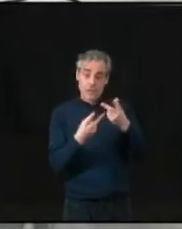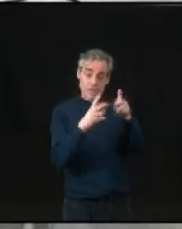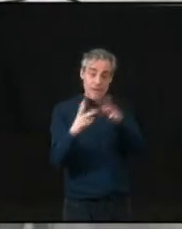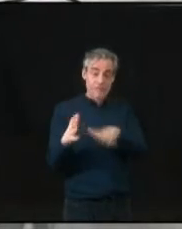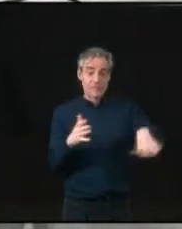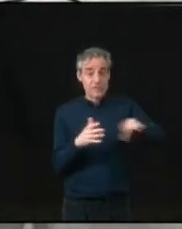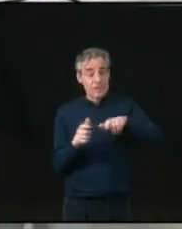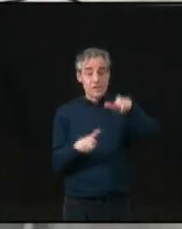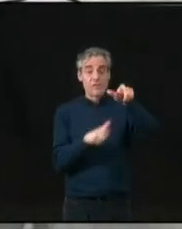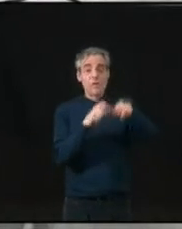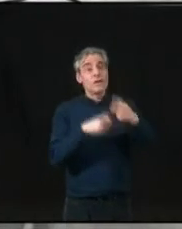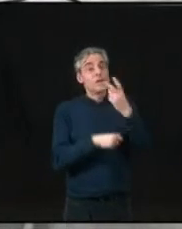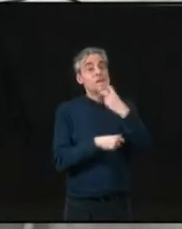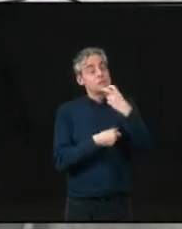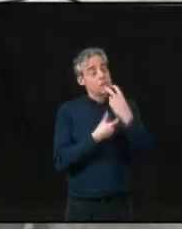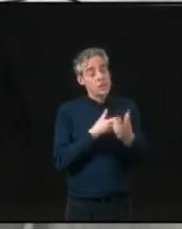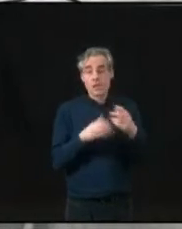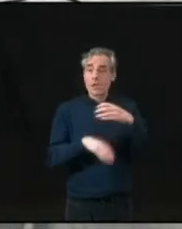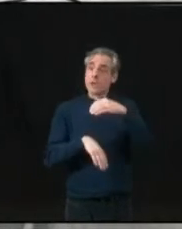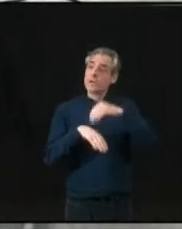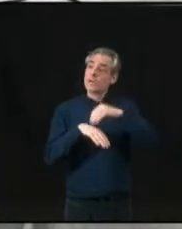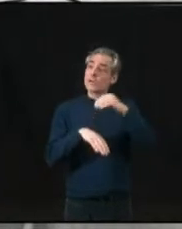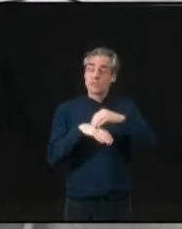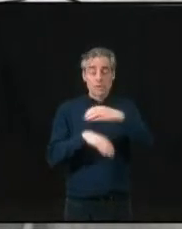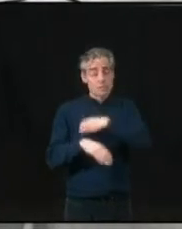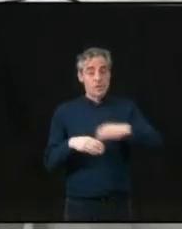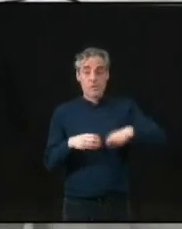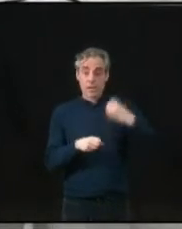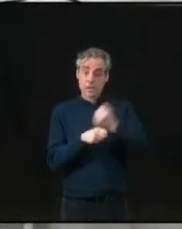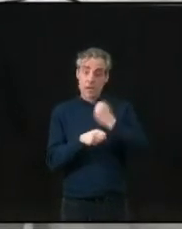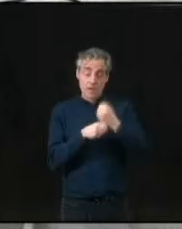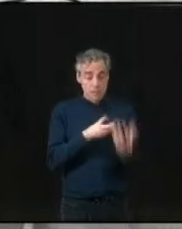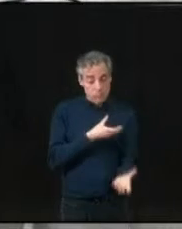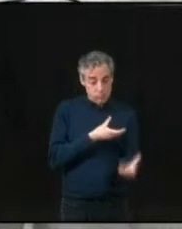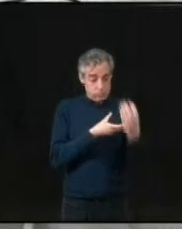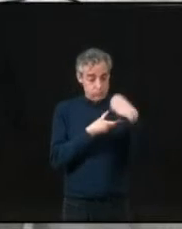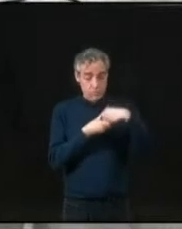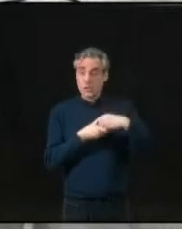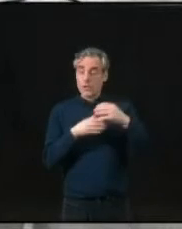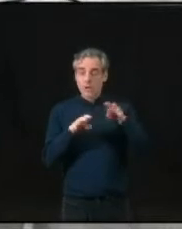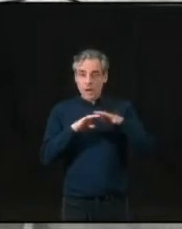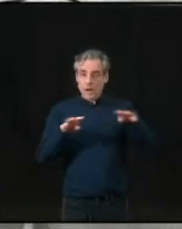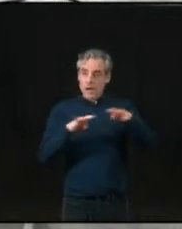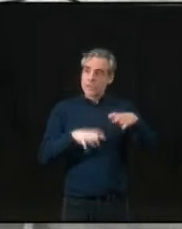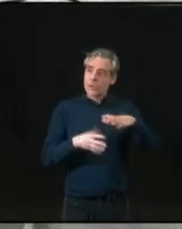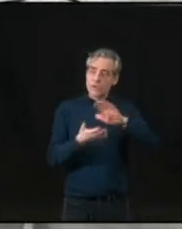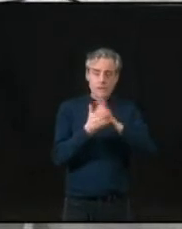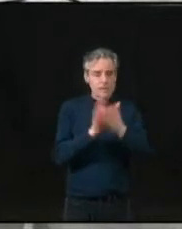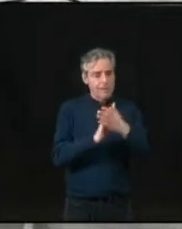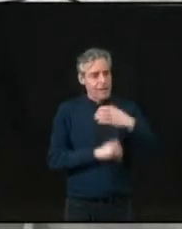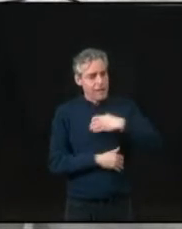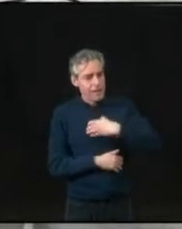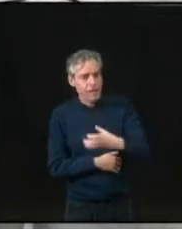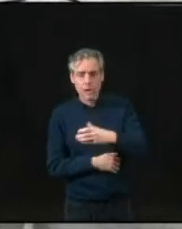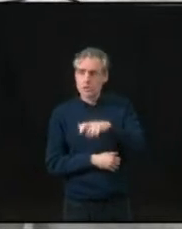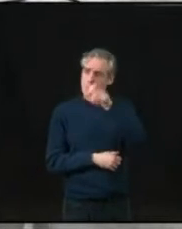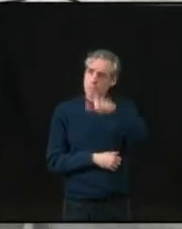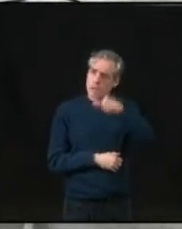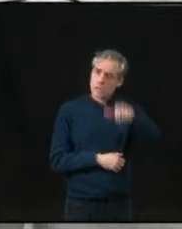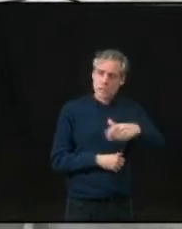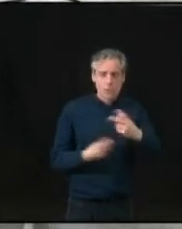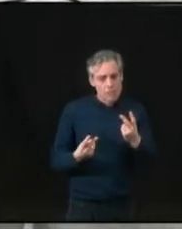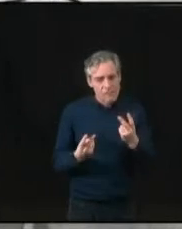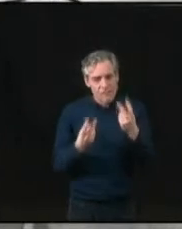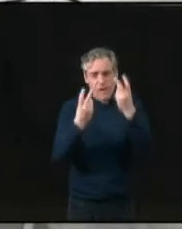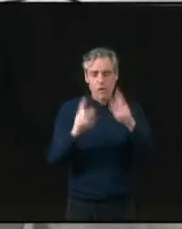habitants de la société civile aux travaux du Conseil municipal. La ville est riche d'un tissu associatif, important, riche d'individualités